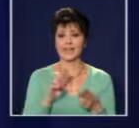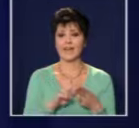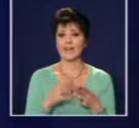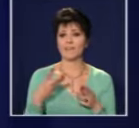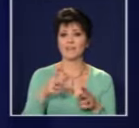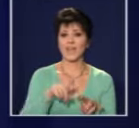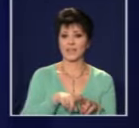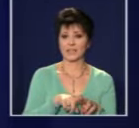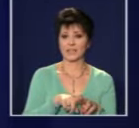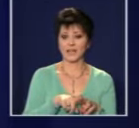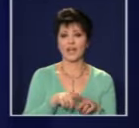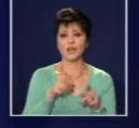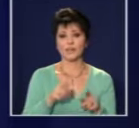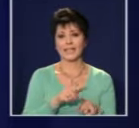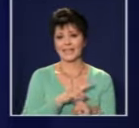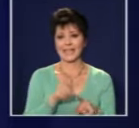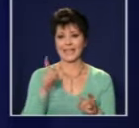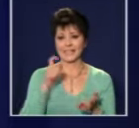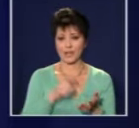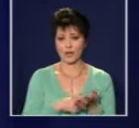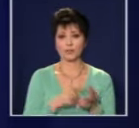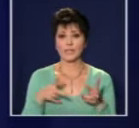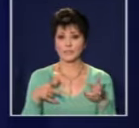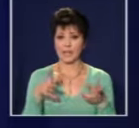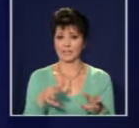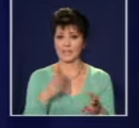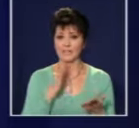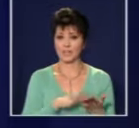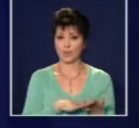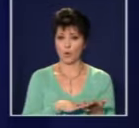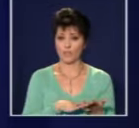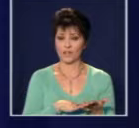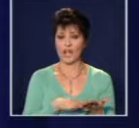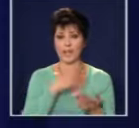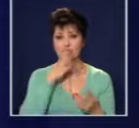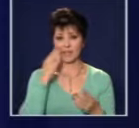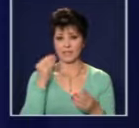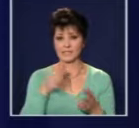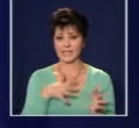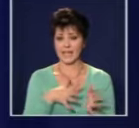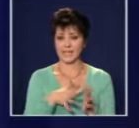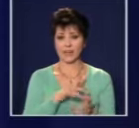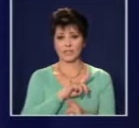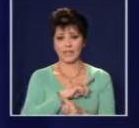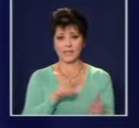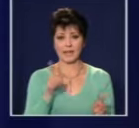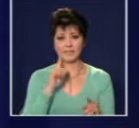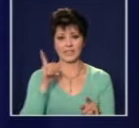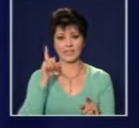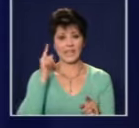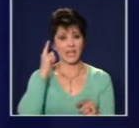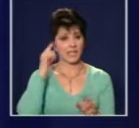противозаконно да им прекратяваме договори. Това е абсолютно невъзможно и не искам българския народ да бъде заблуждаван. Но трябва да се предоговорят цените.